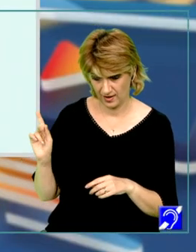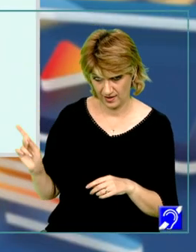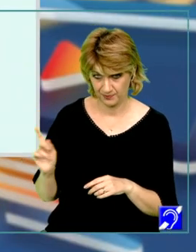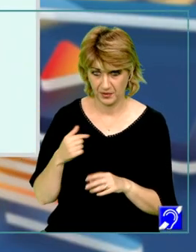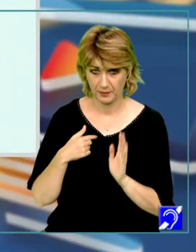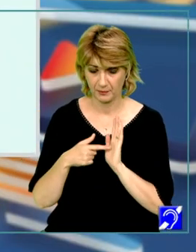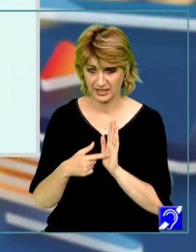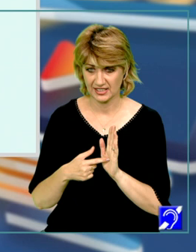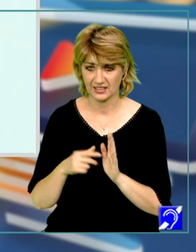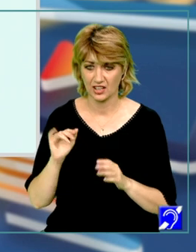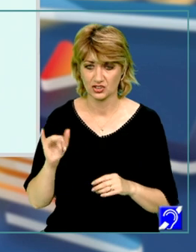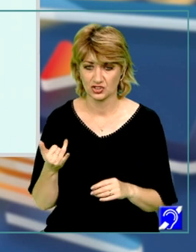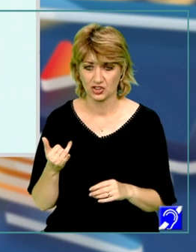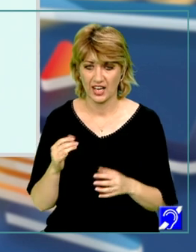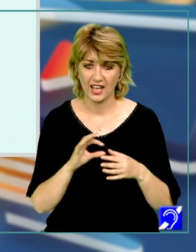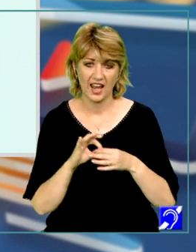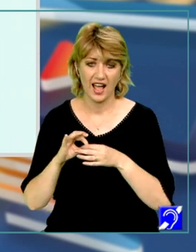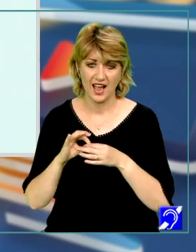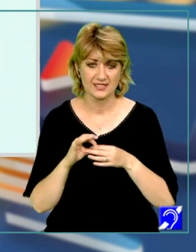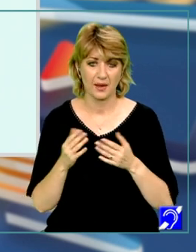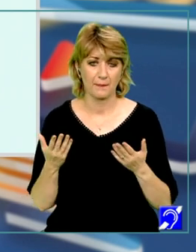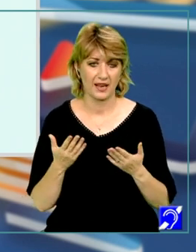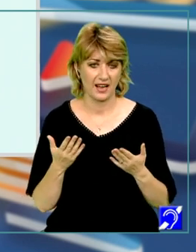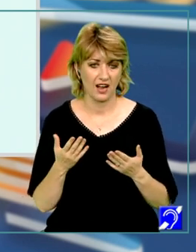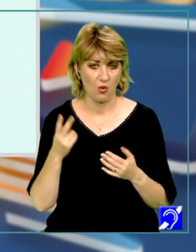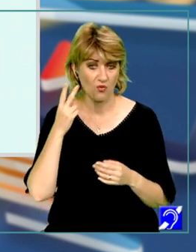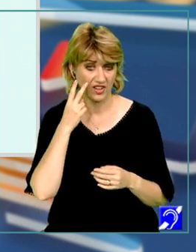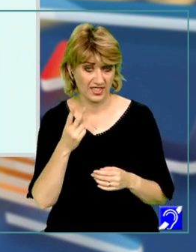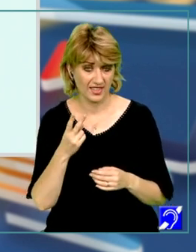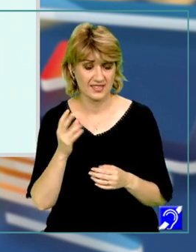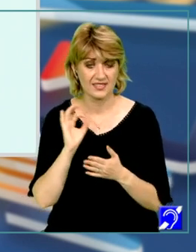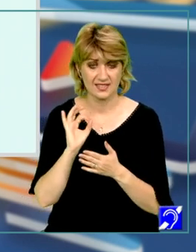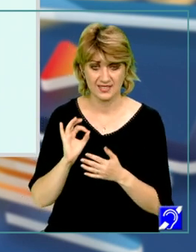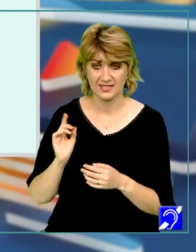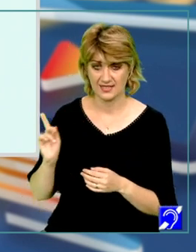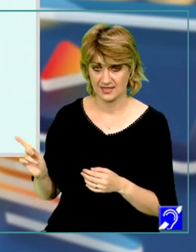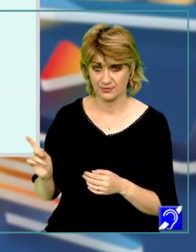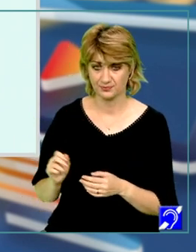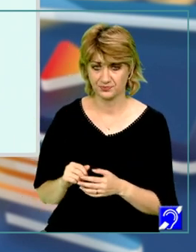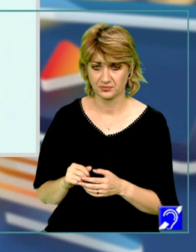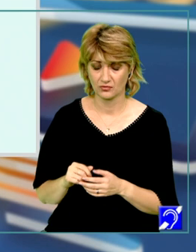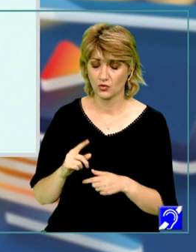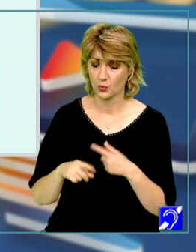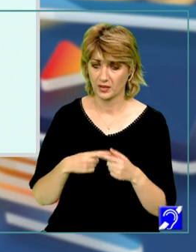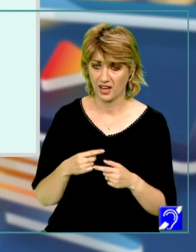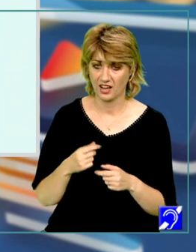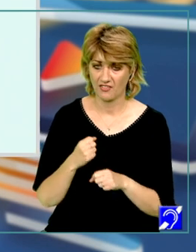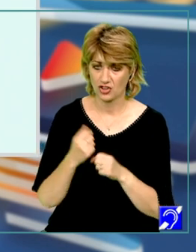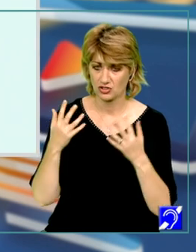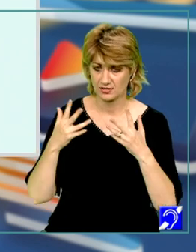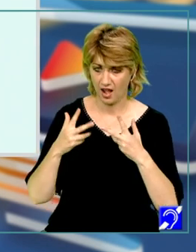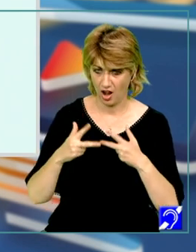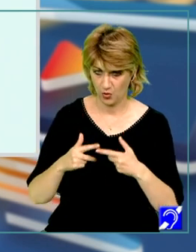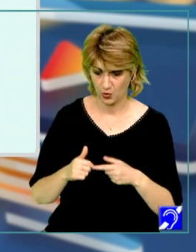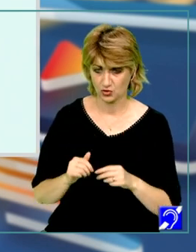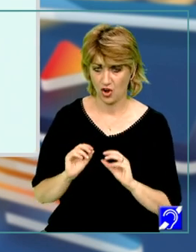reprezentat și relația pe care o vedeți scrisă la acest moment, după care facem calcula algebrice